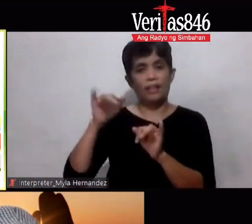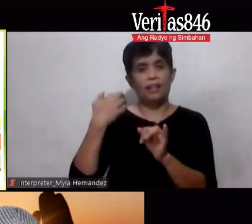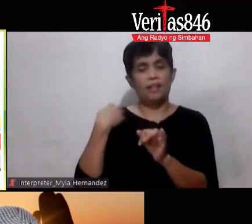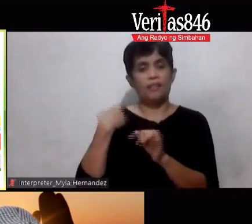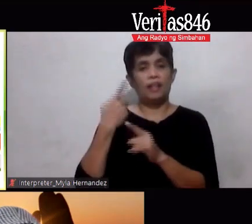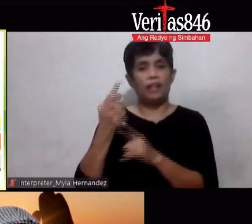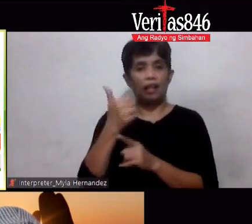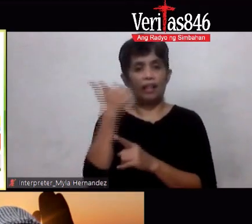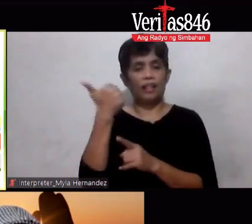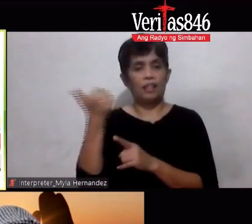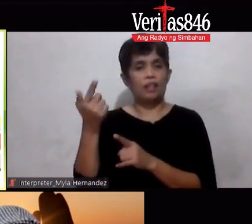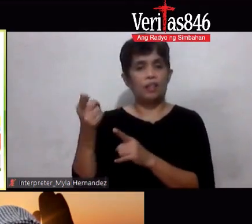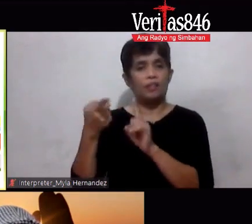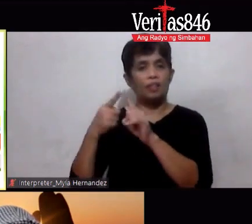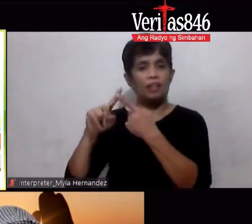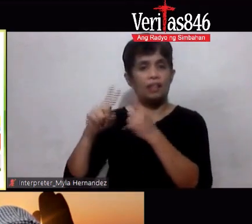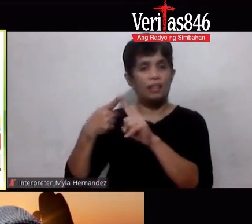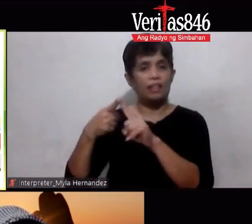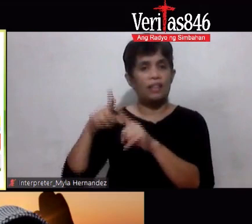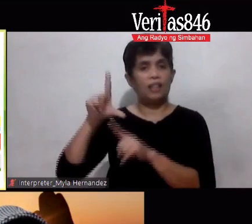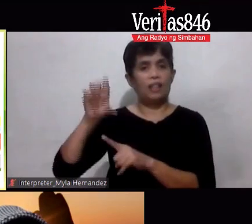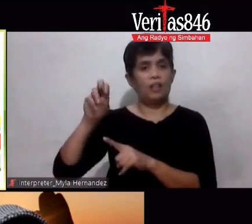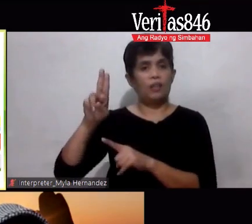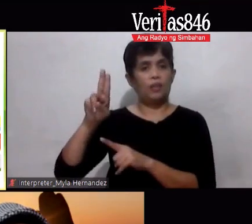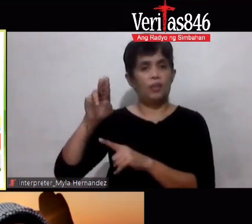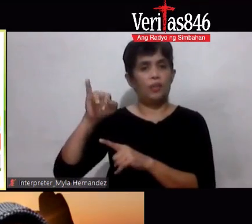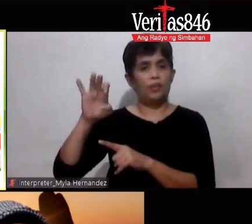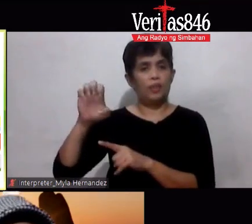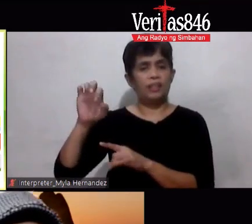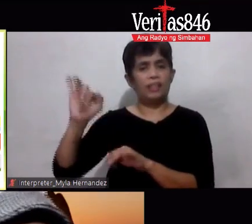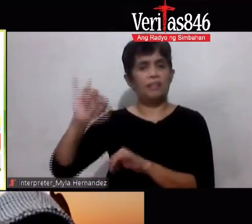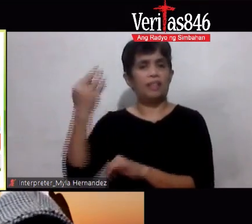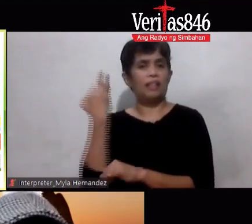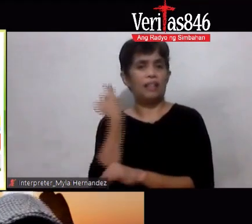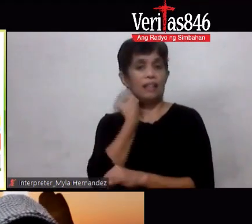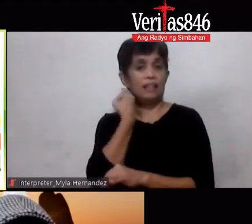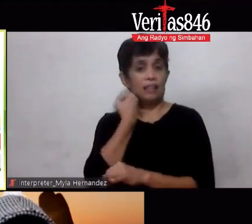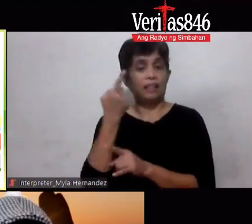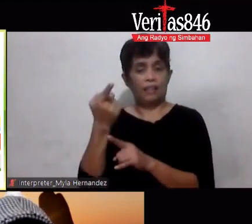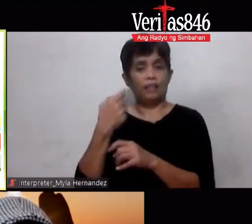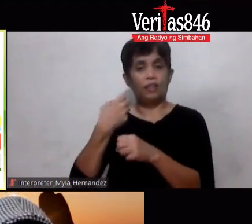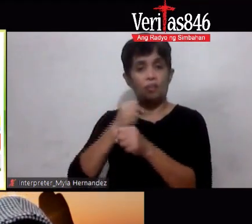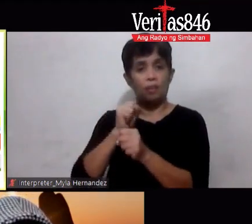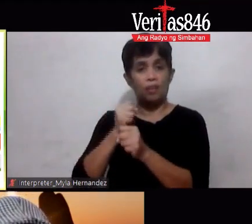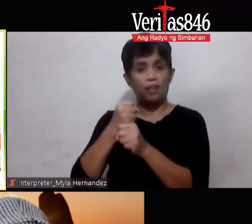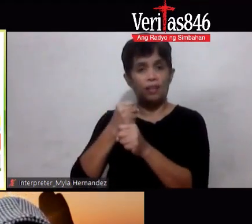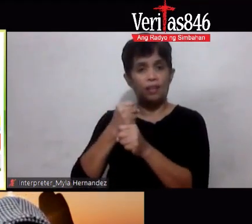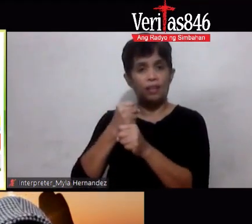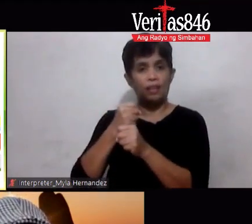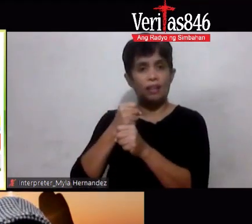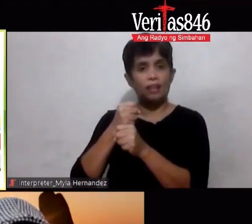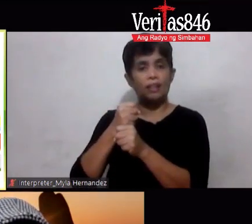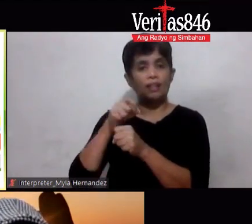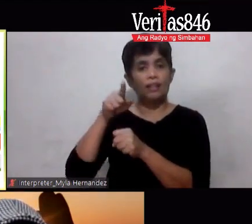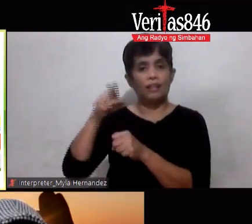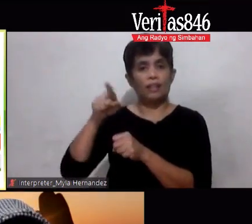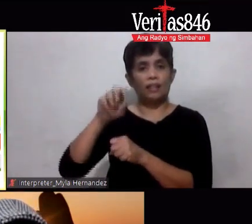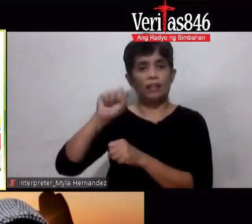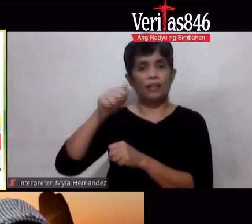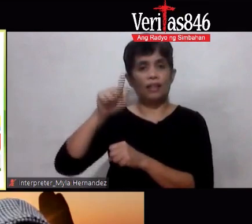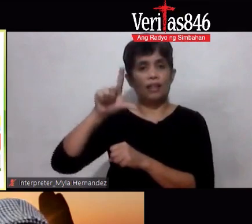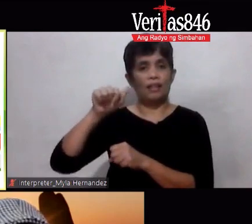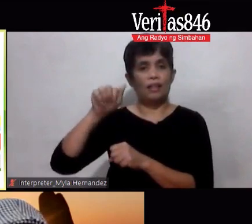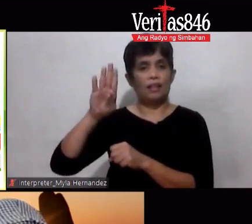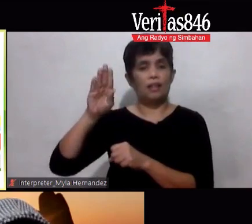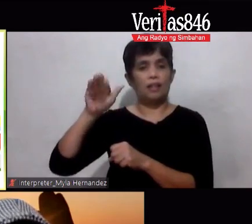tinatangkaso siya so sabi ko sa kanya gumawa ka ng salabat ilagay mo lagyan mo ng mainit na mainit na tubig ilagay mo